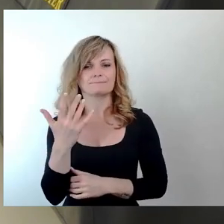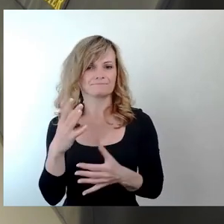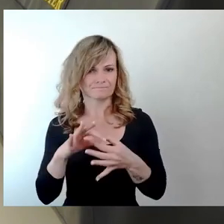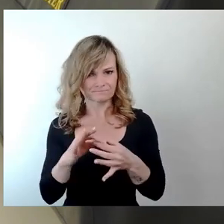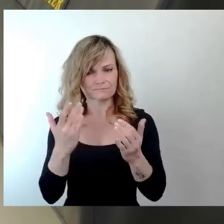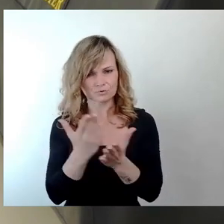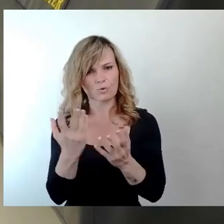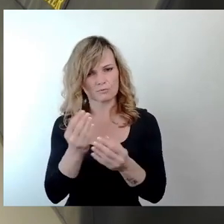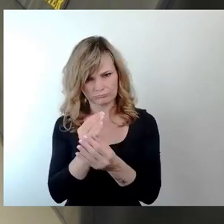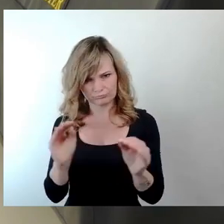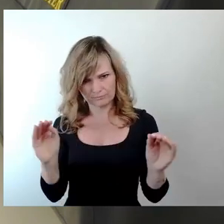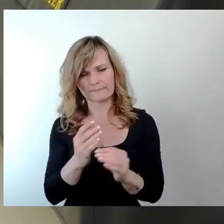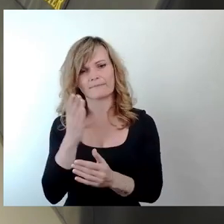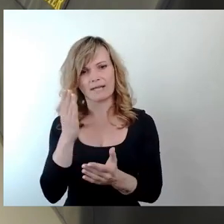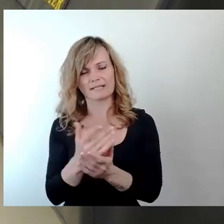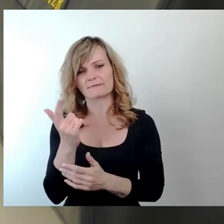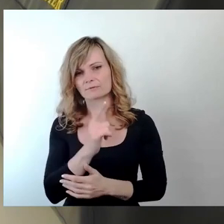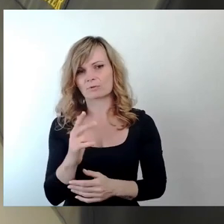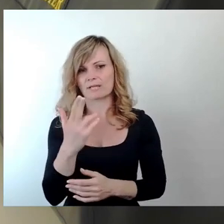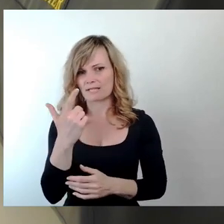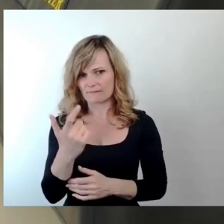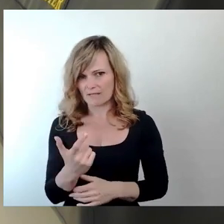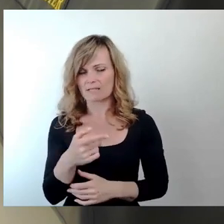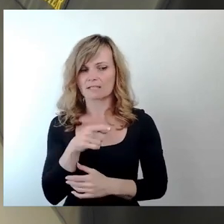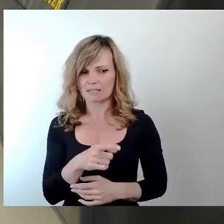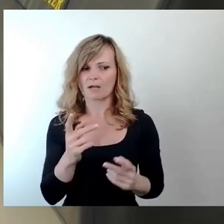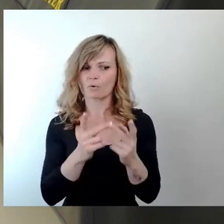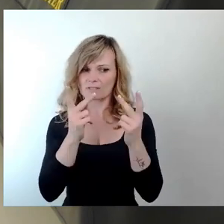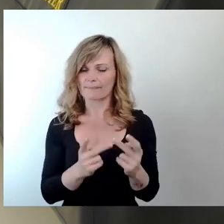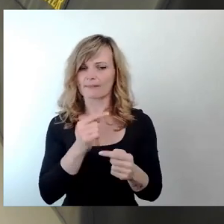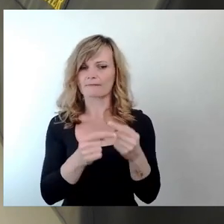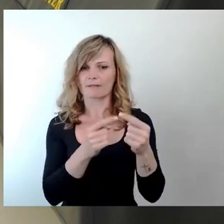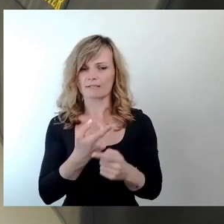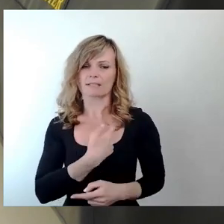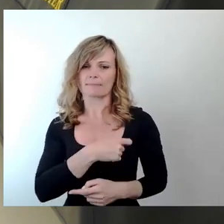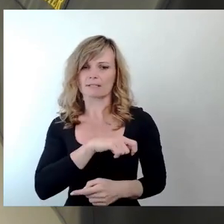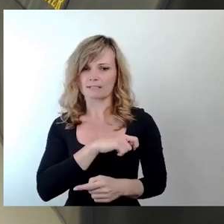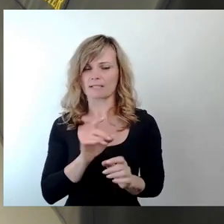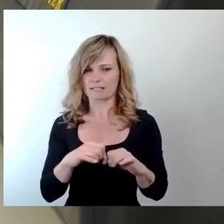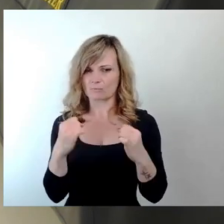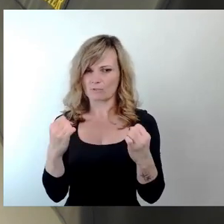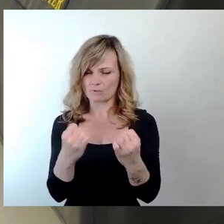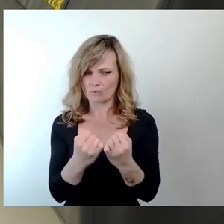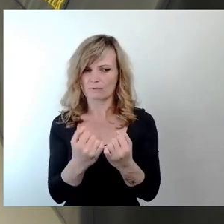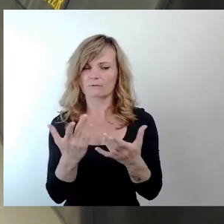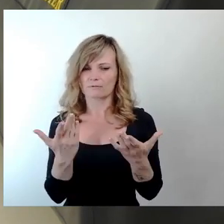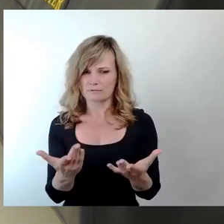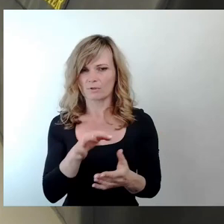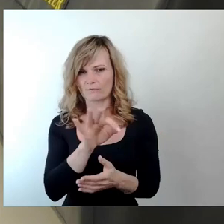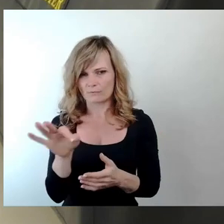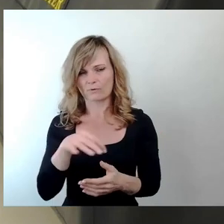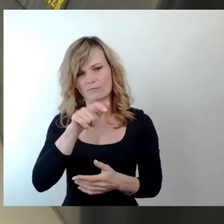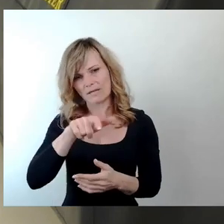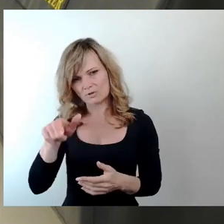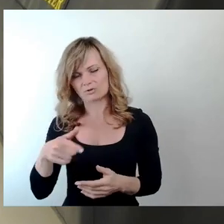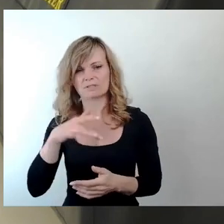Ende 2023 ein Konzept entwickelt worden, um die Kriminalitätslage und das Sicherheitsempfinden der Dresdner in der Innenstadt zu verbessern. Ganz dringend